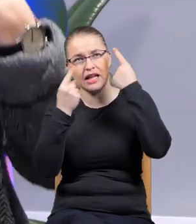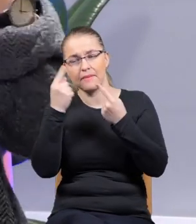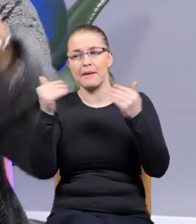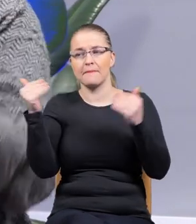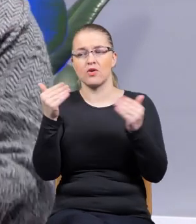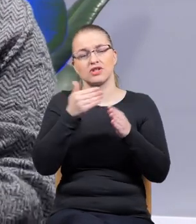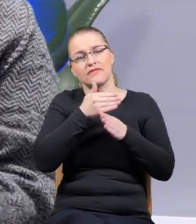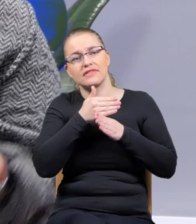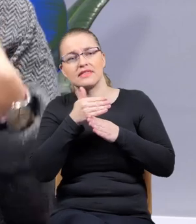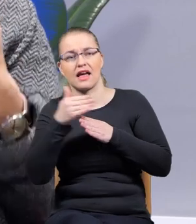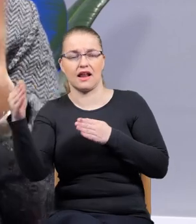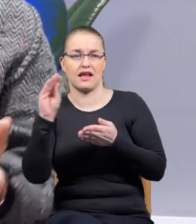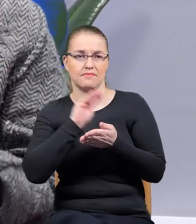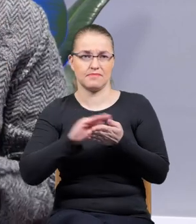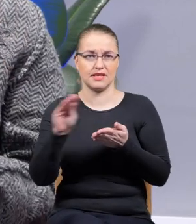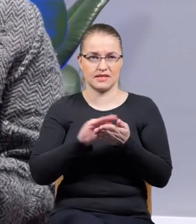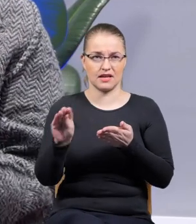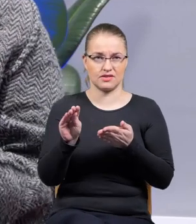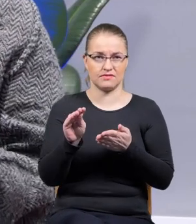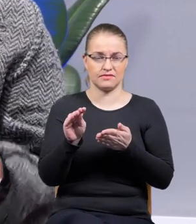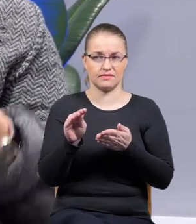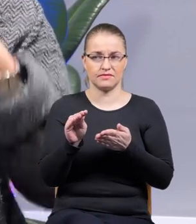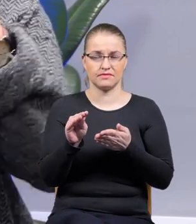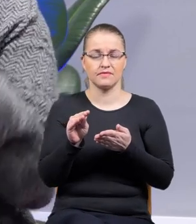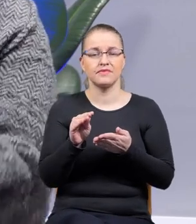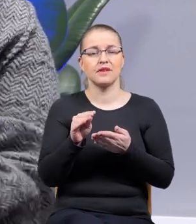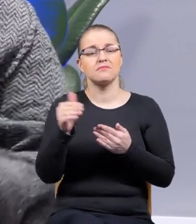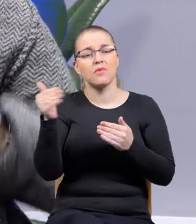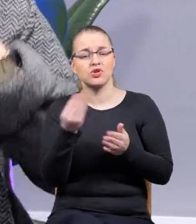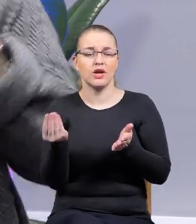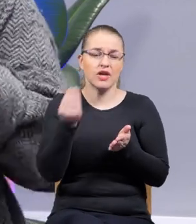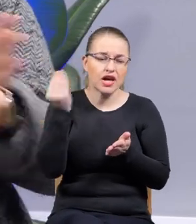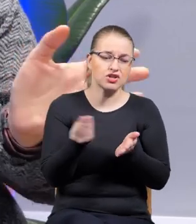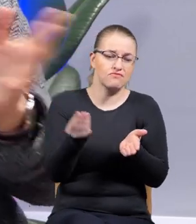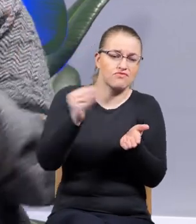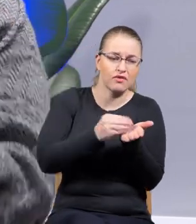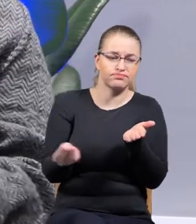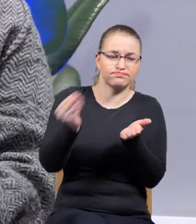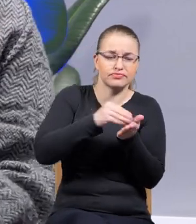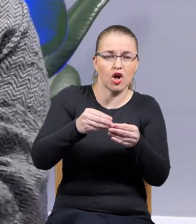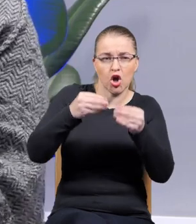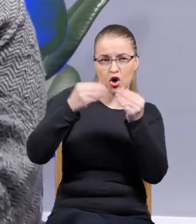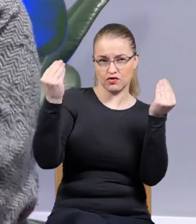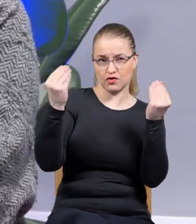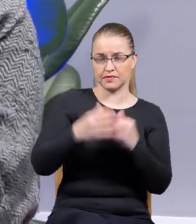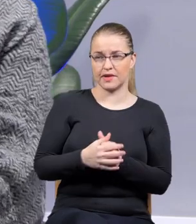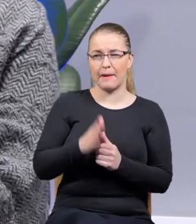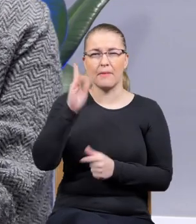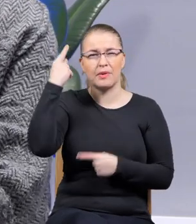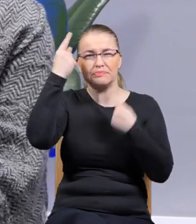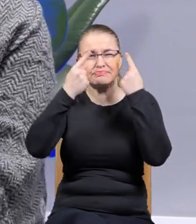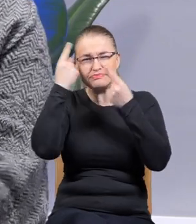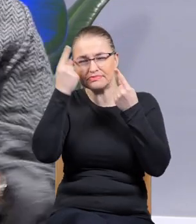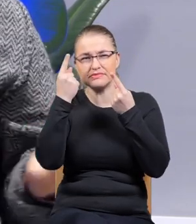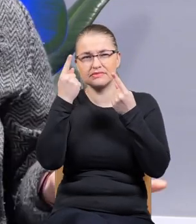kontynuować ten format i żeby jeszcze dopisywać i jeszcze rozwijać w różne strony, ale pomyślałam